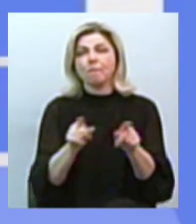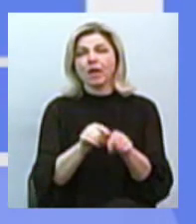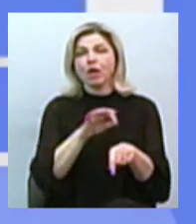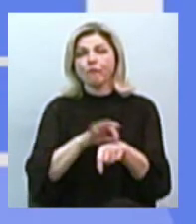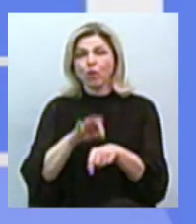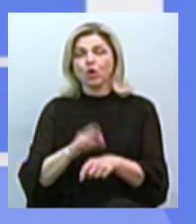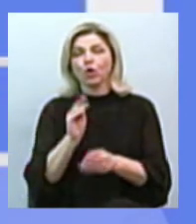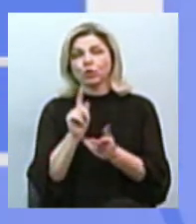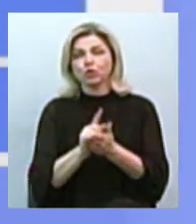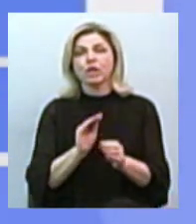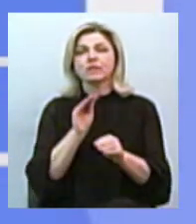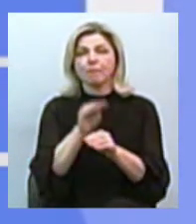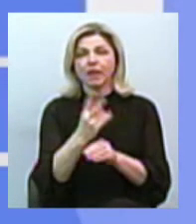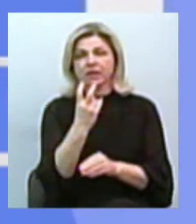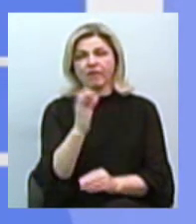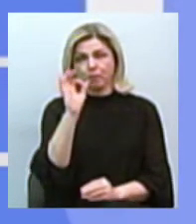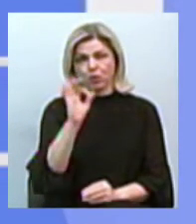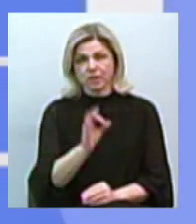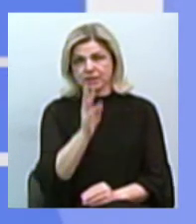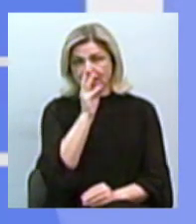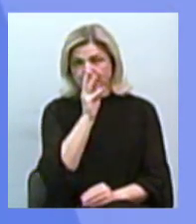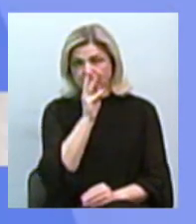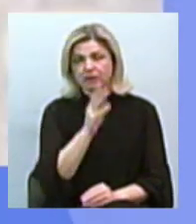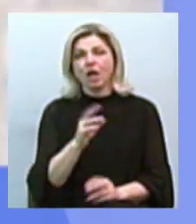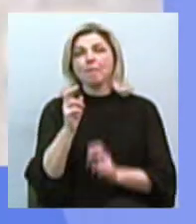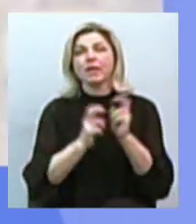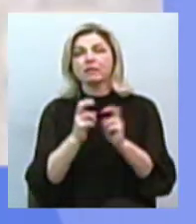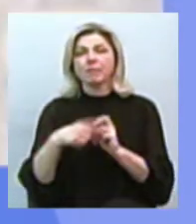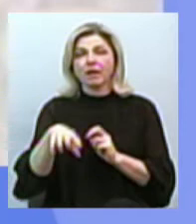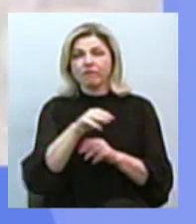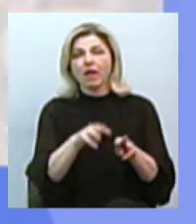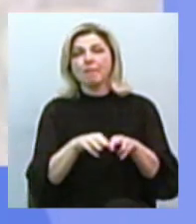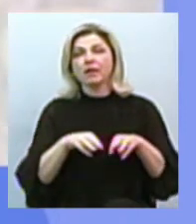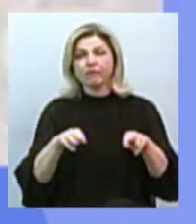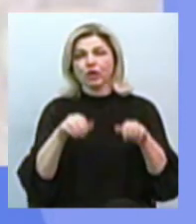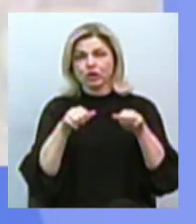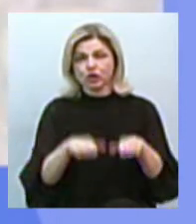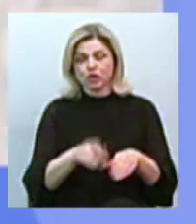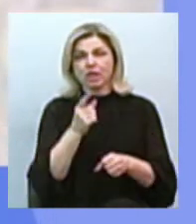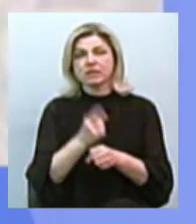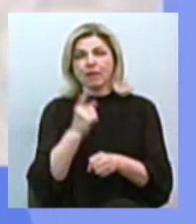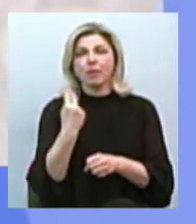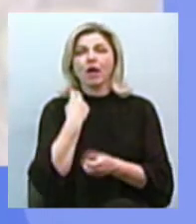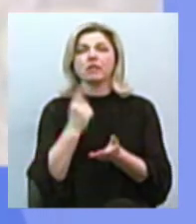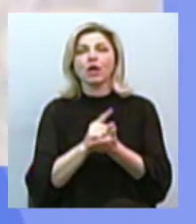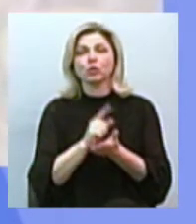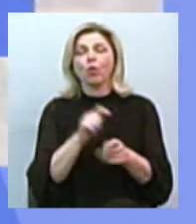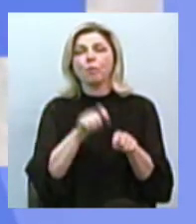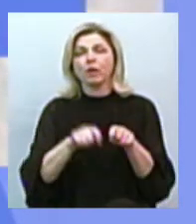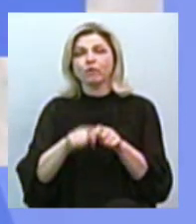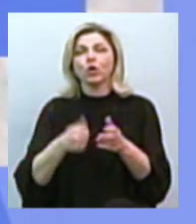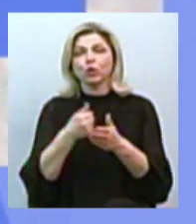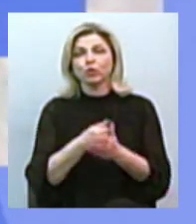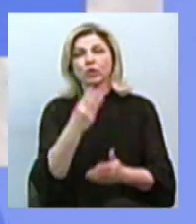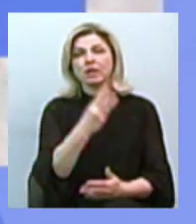доплачувати 200% зарплати. Щодо підприємства, то парламентарі вирішили заборонити податкові перевірки до 31